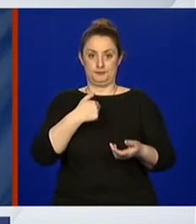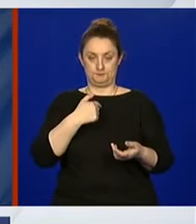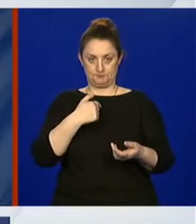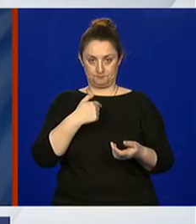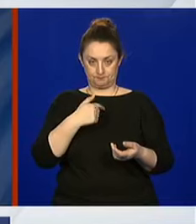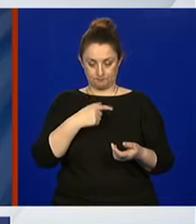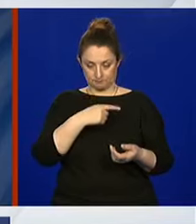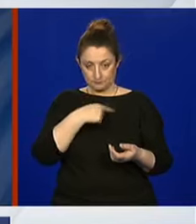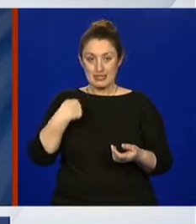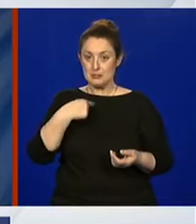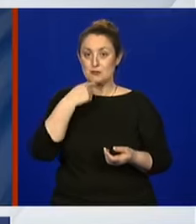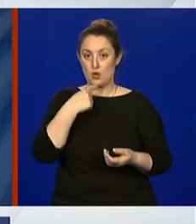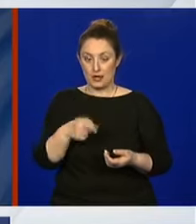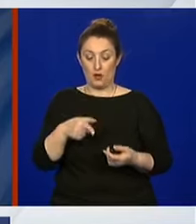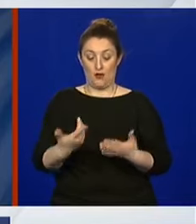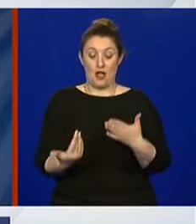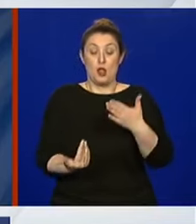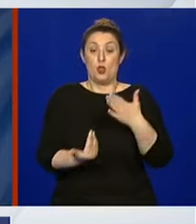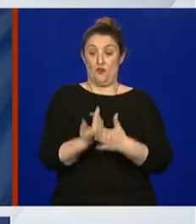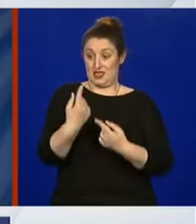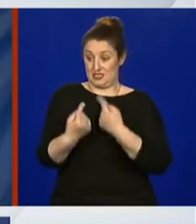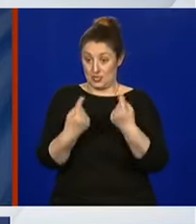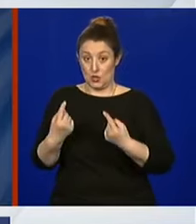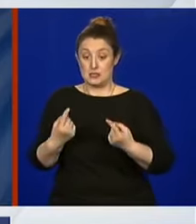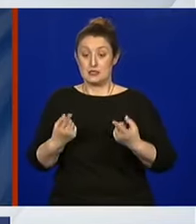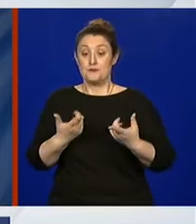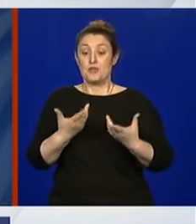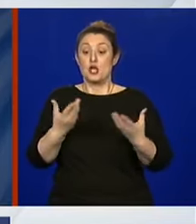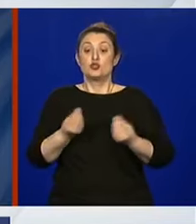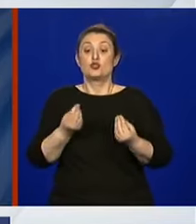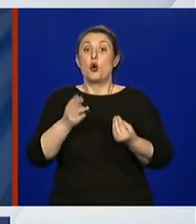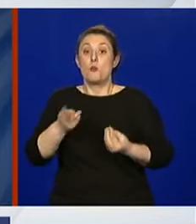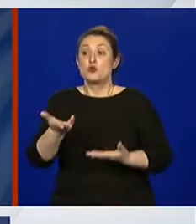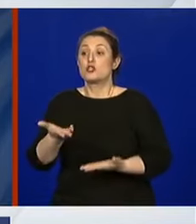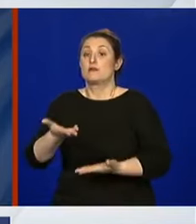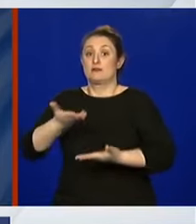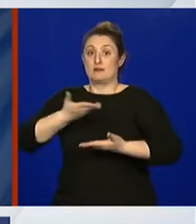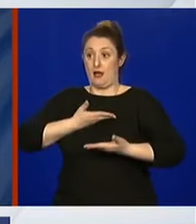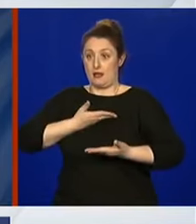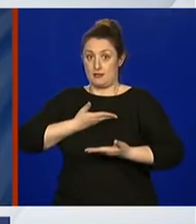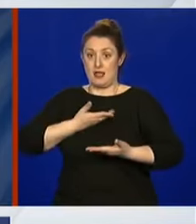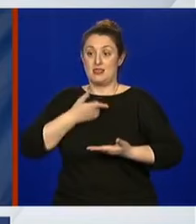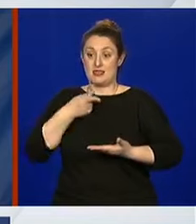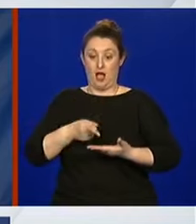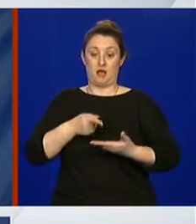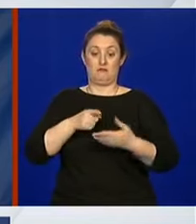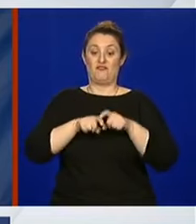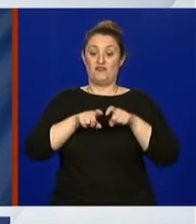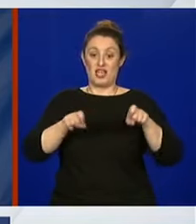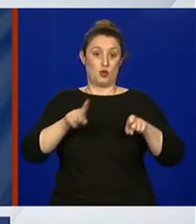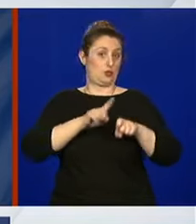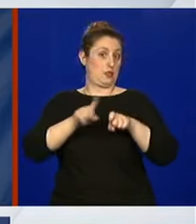novoj situaciji sve što može pridonijeti tome da se virus ne širi, ne možemo mi propisati